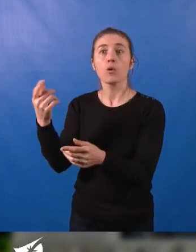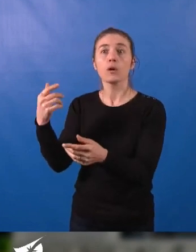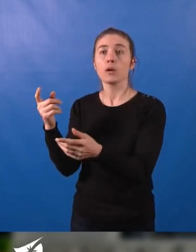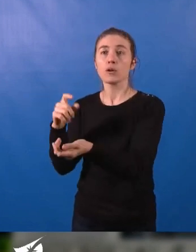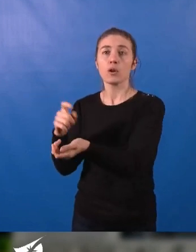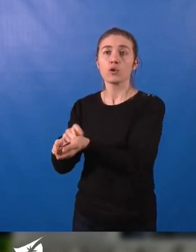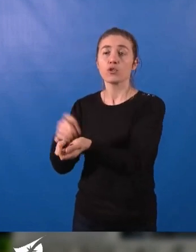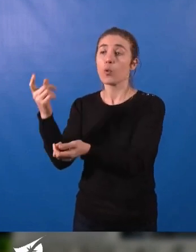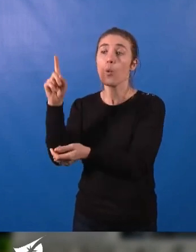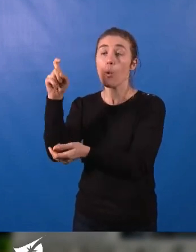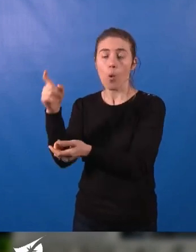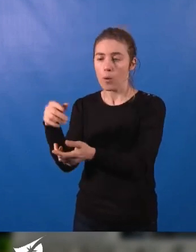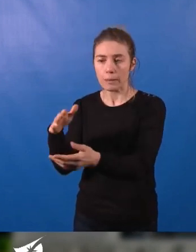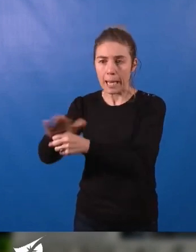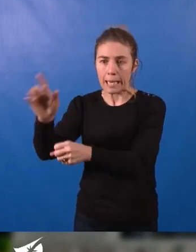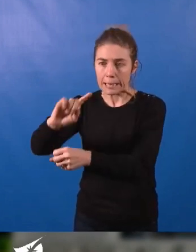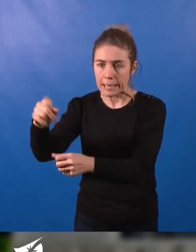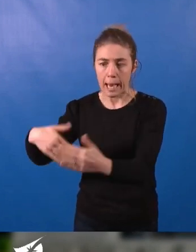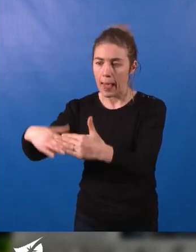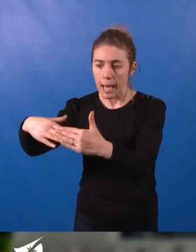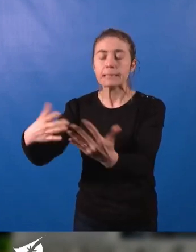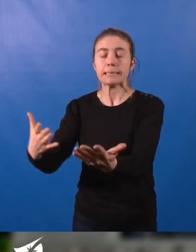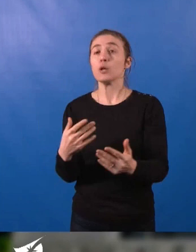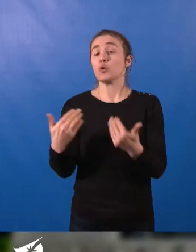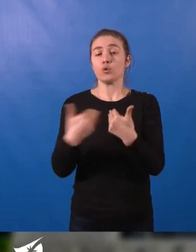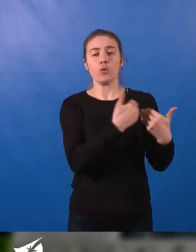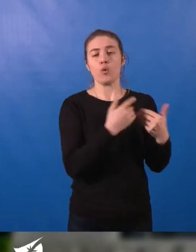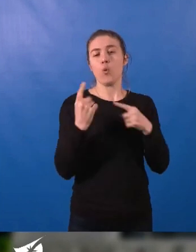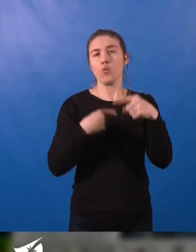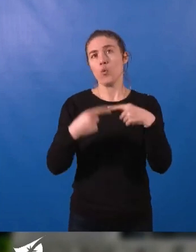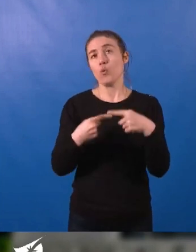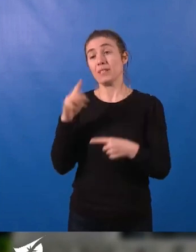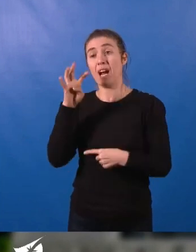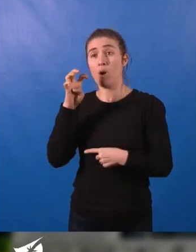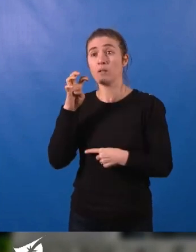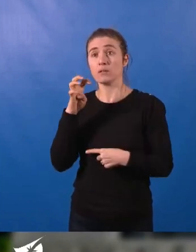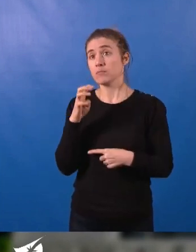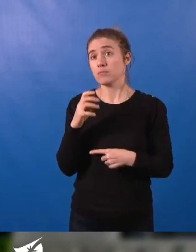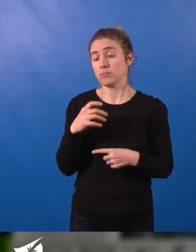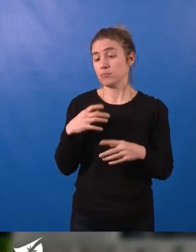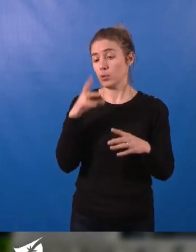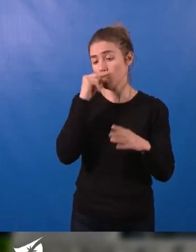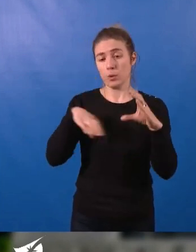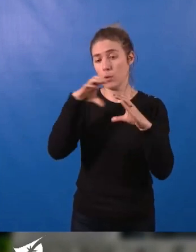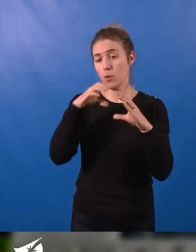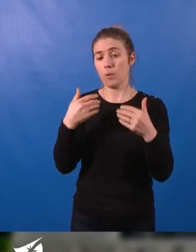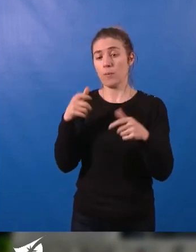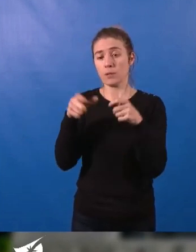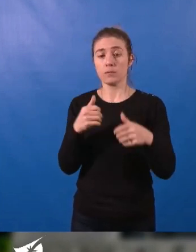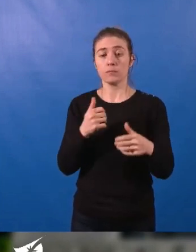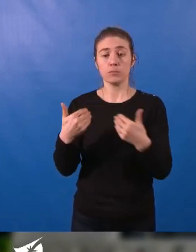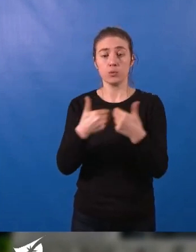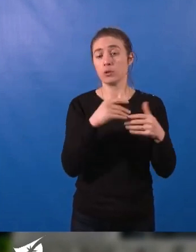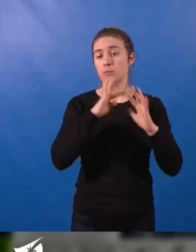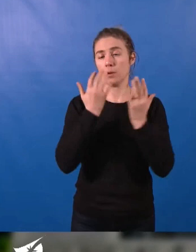besoins. C'est aujourd'hui une quarantaine de demandes qui sont opérées par des particuliers à l'échelle de Nantes Métropole. Et la doctrine